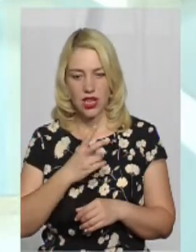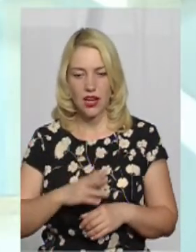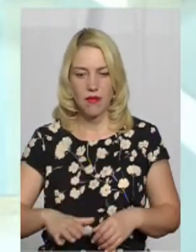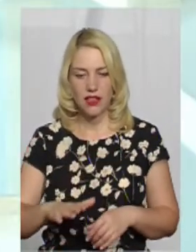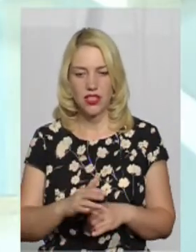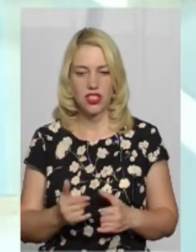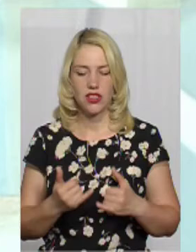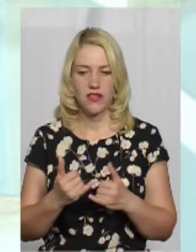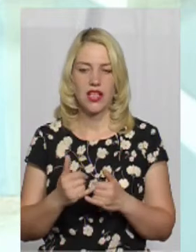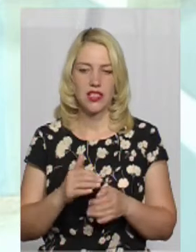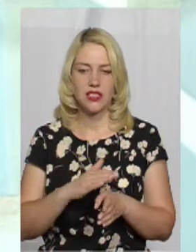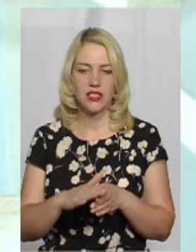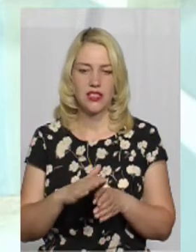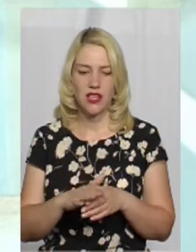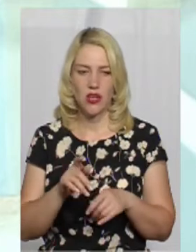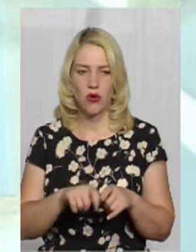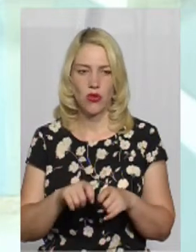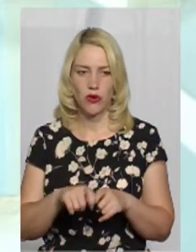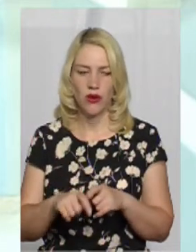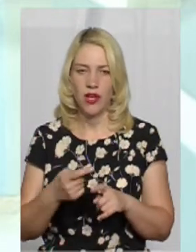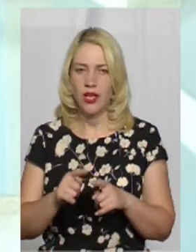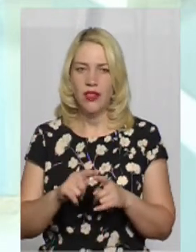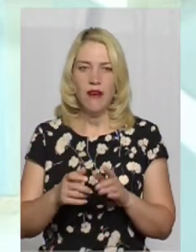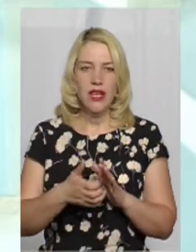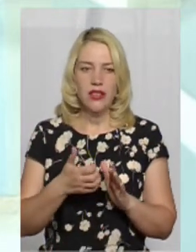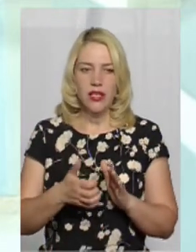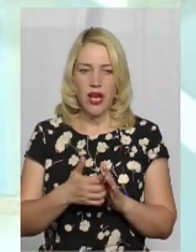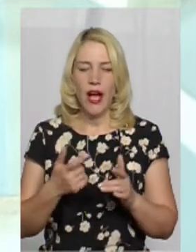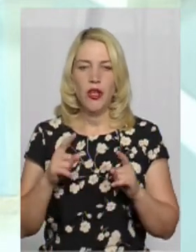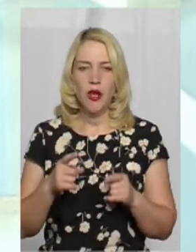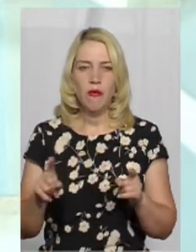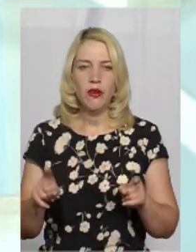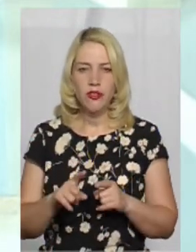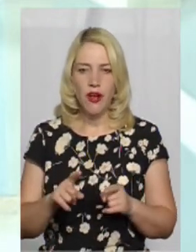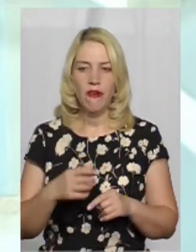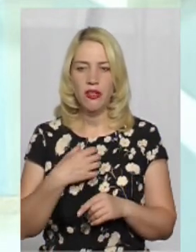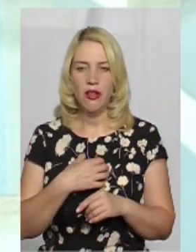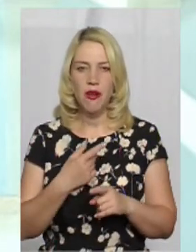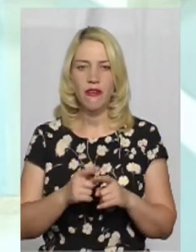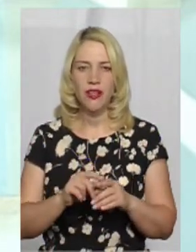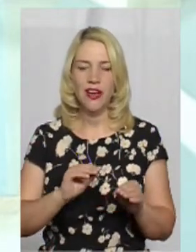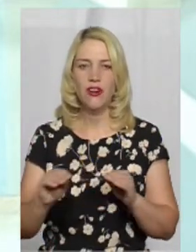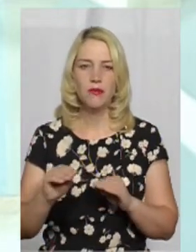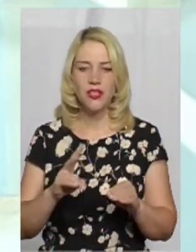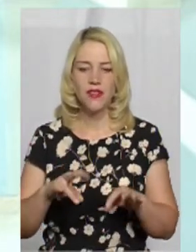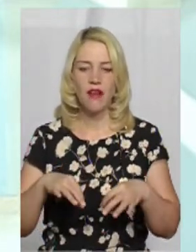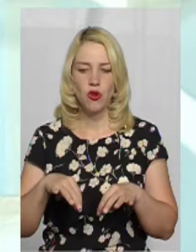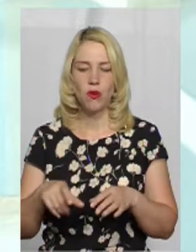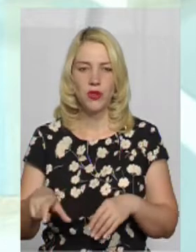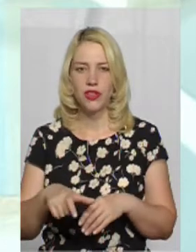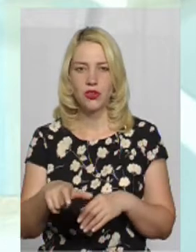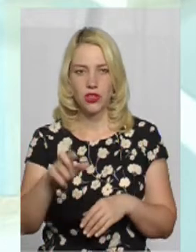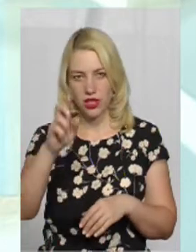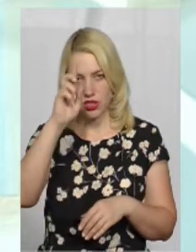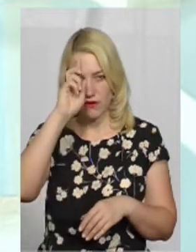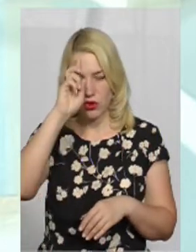здійснення габаритного контролю катастрофічно не вистачає, тому що в основному вони розміщені на автомобільних дорогах